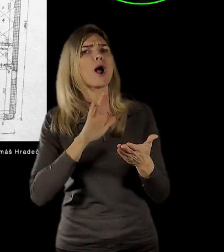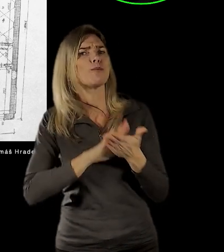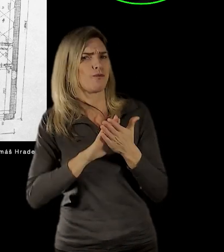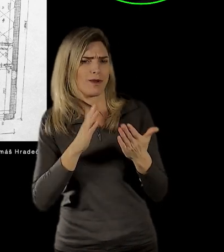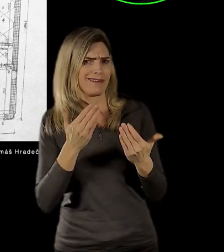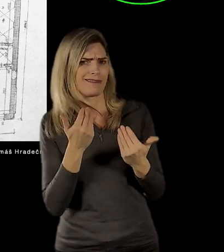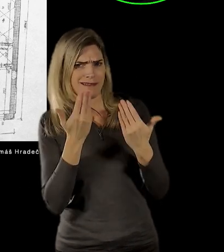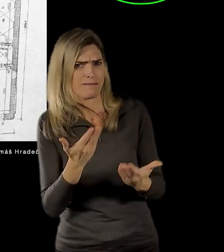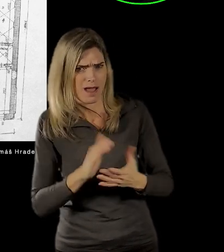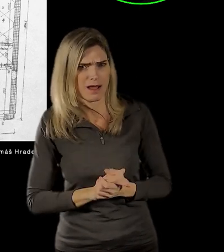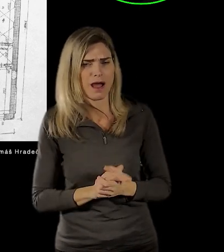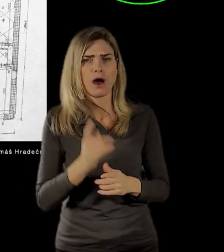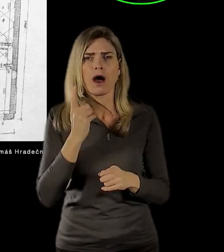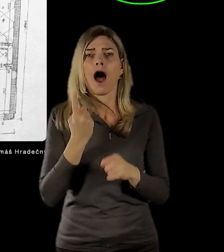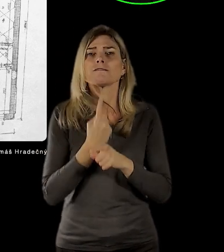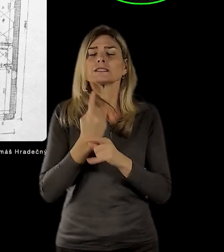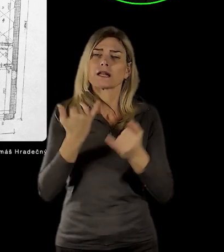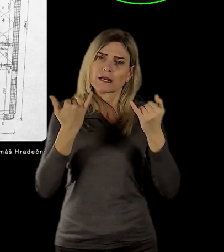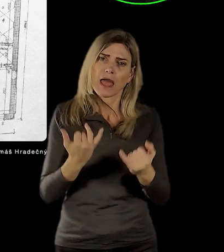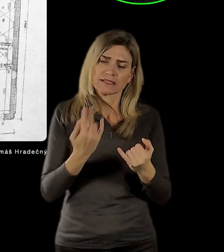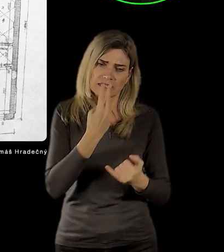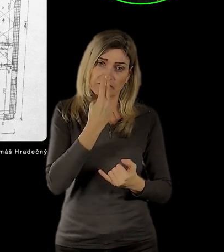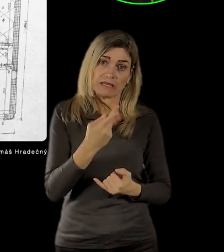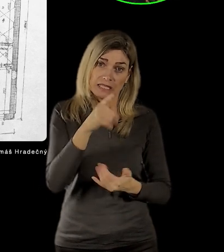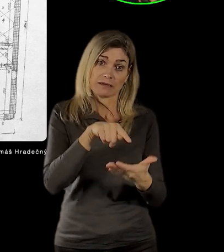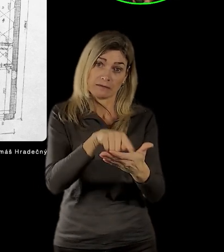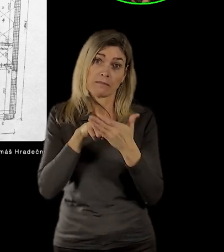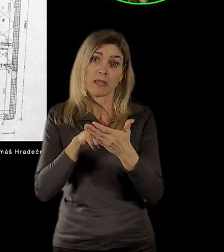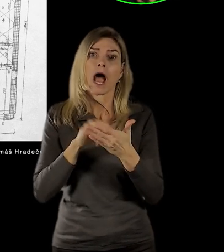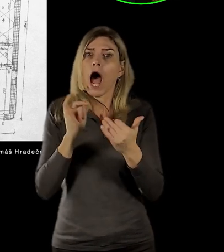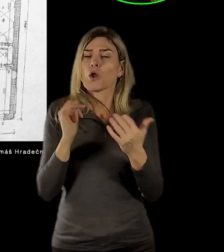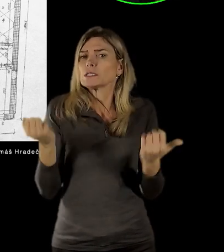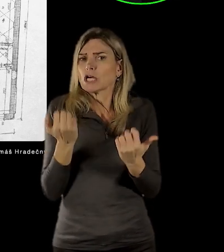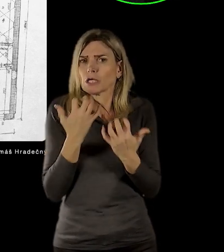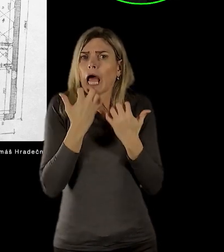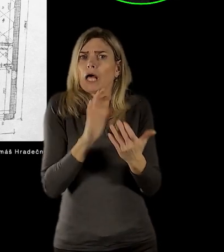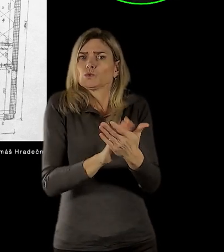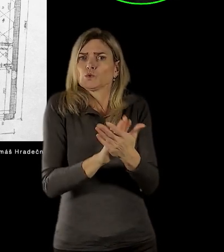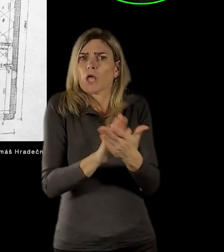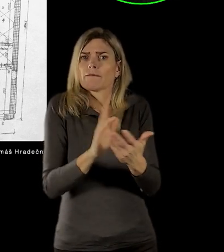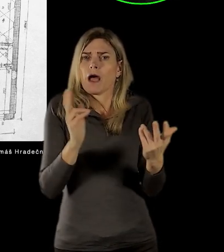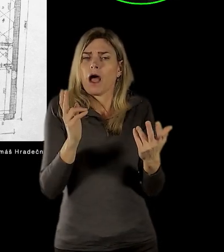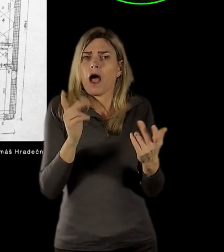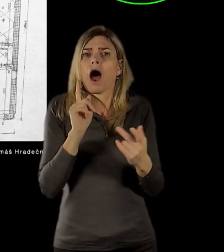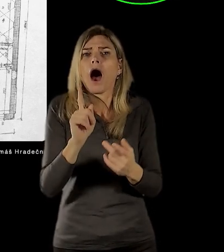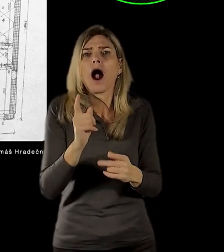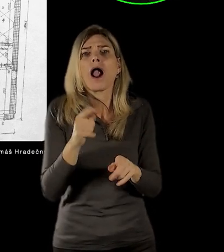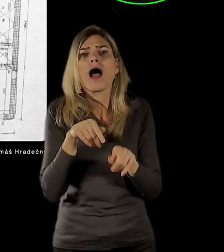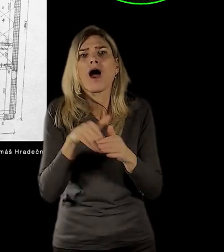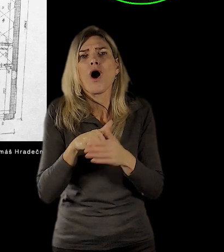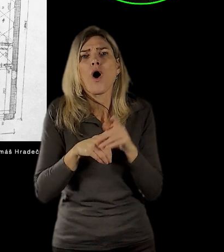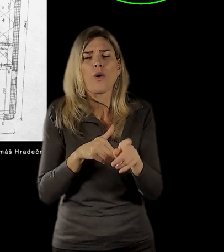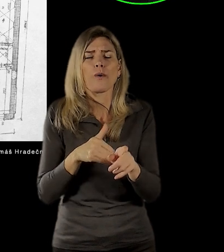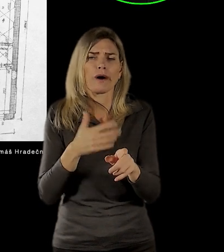třeba prvky, které sice dneska chráníme, ale nejedná se o nic jiného než starý dobrý